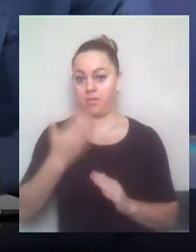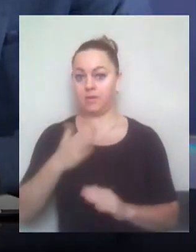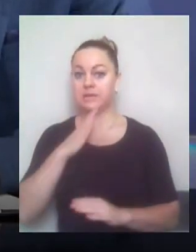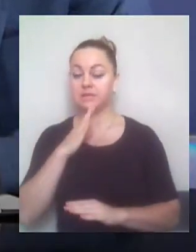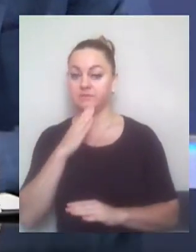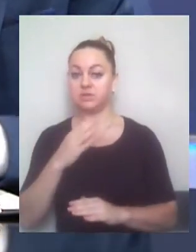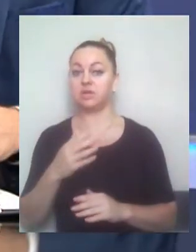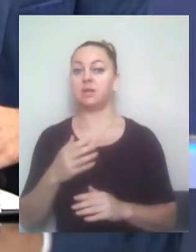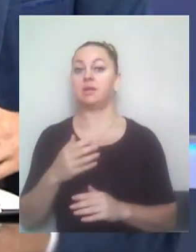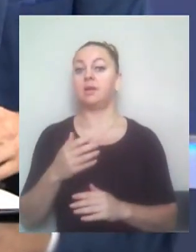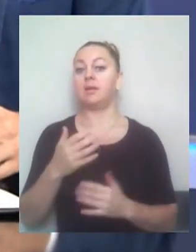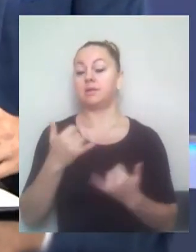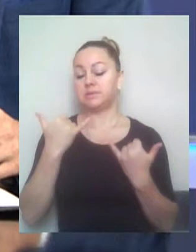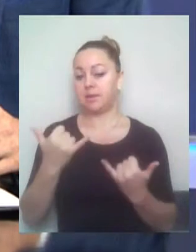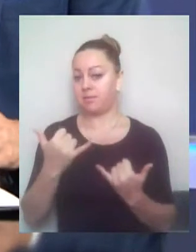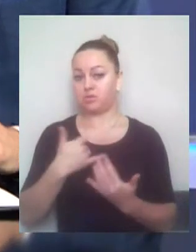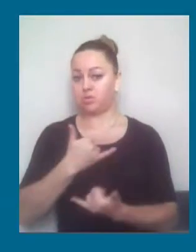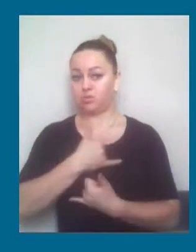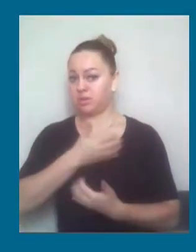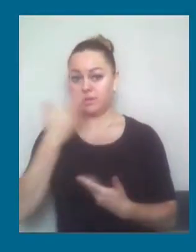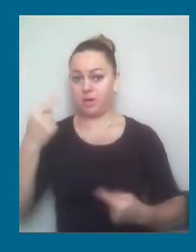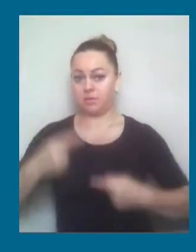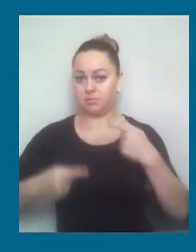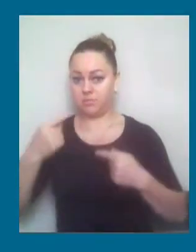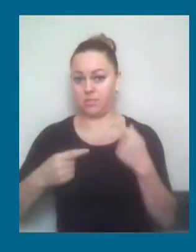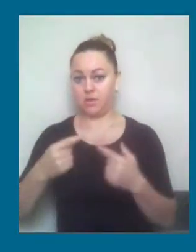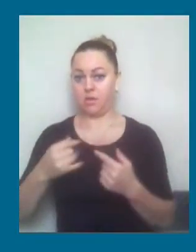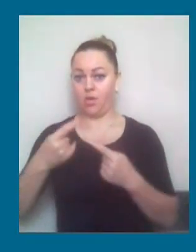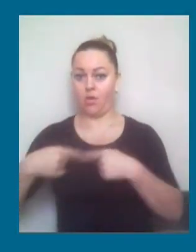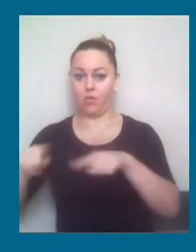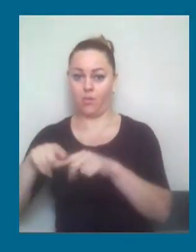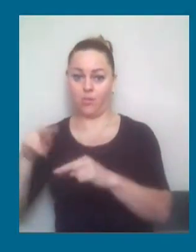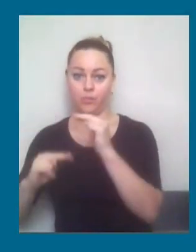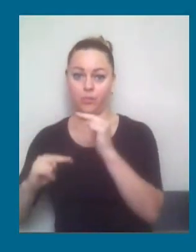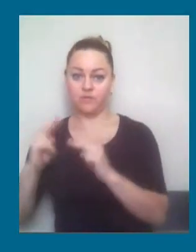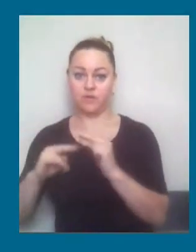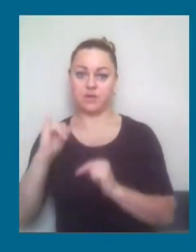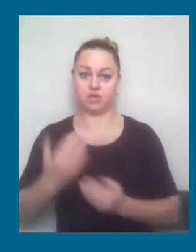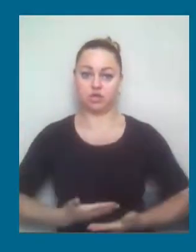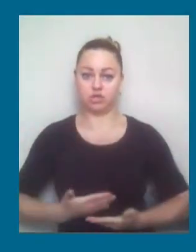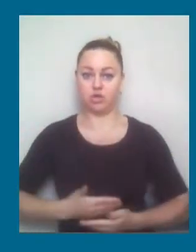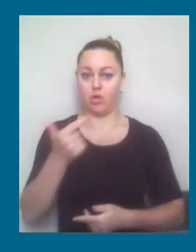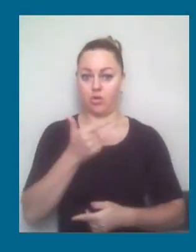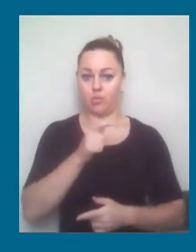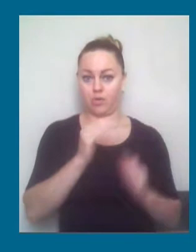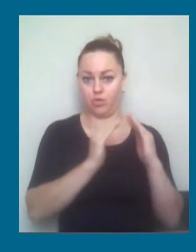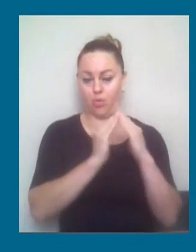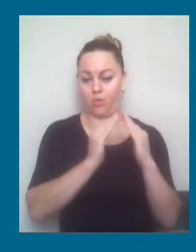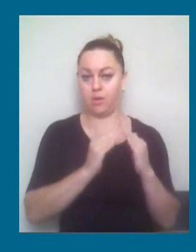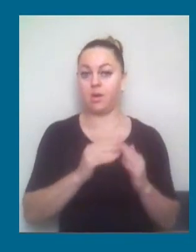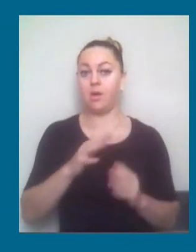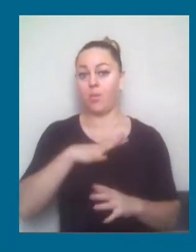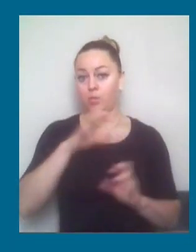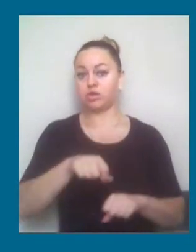немає жодного конфлікту інтересів між компанією, забудовником і мешканцями будинку. Мабуть, мешканці будинку не